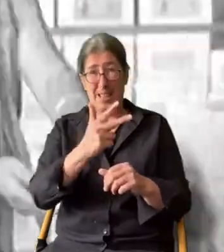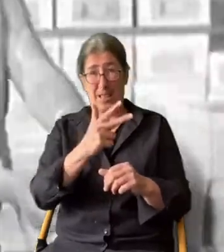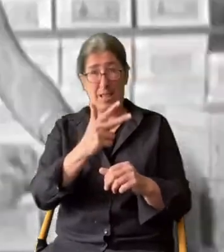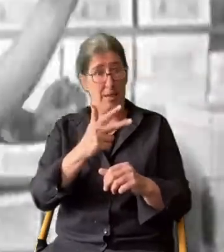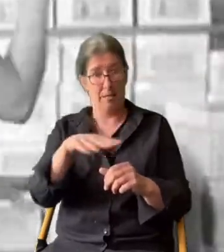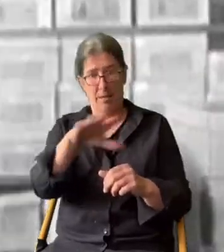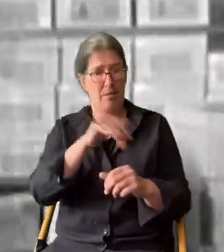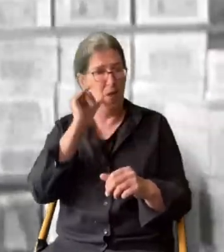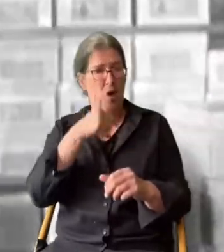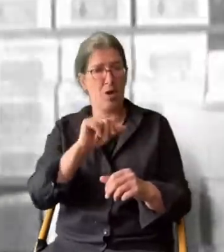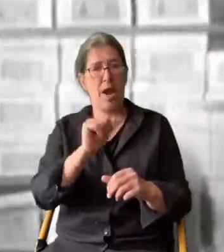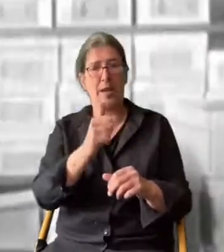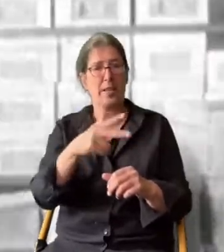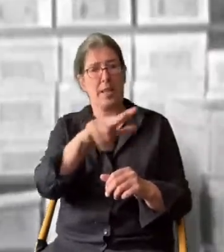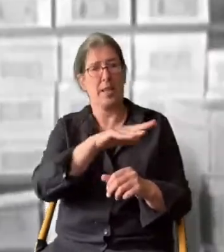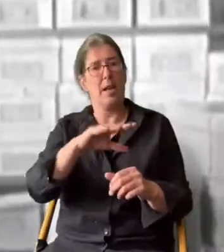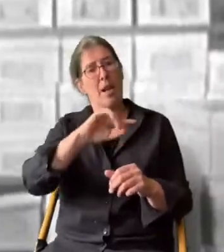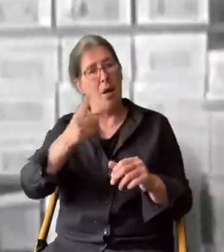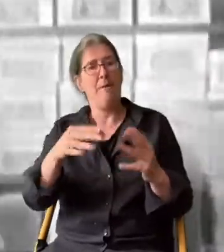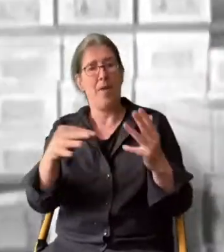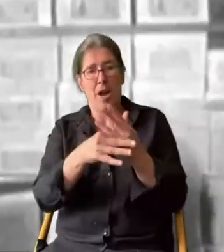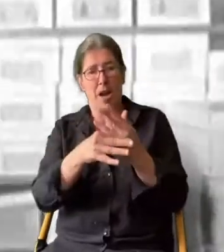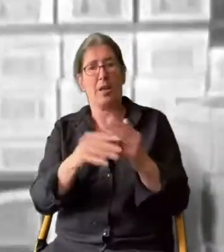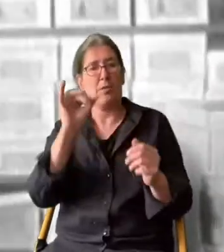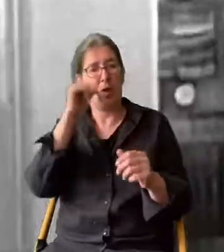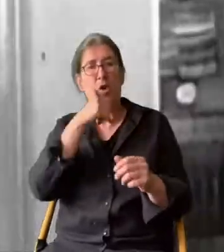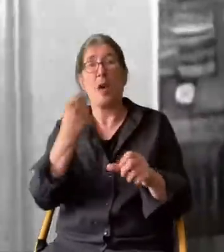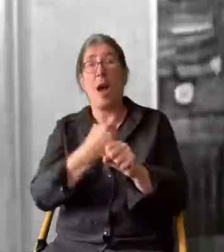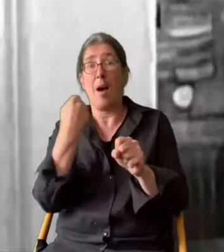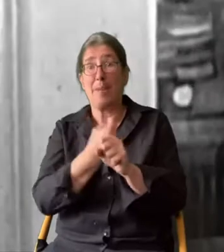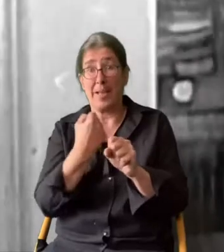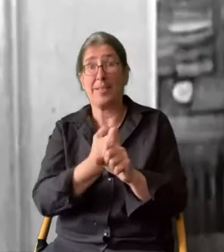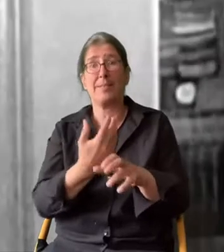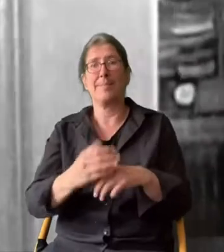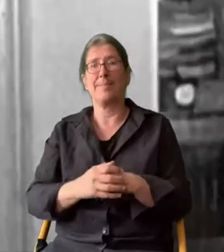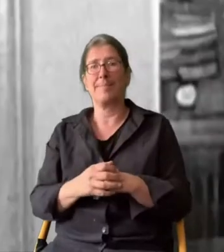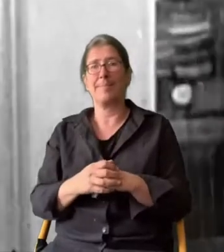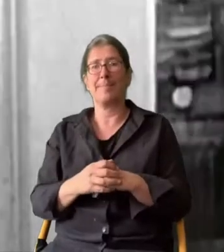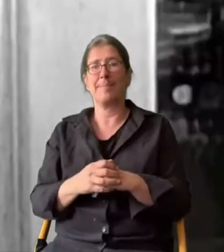Ein Drittel aller Frauen, auch der Verheirateten, arbeiten.